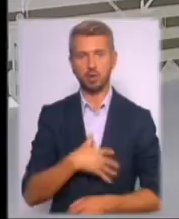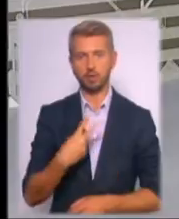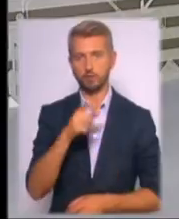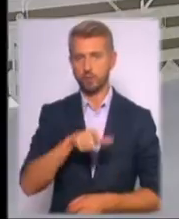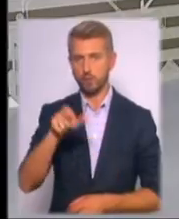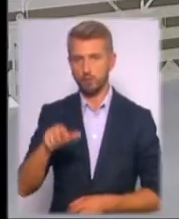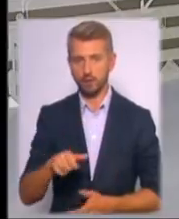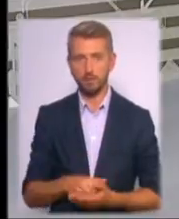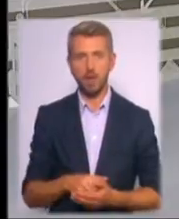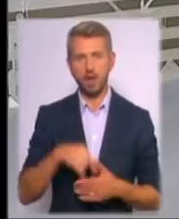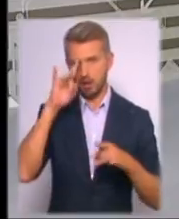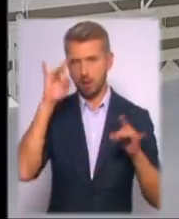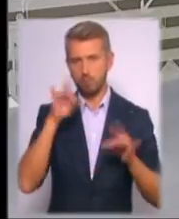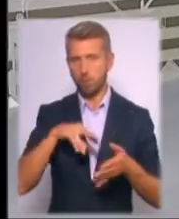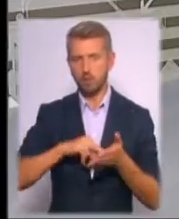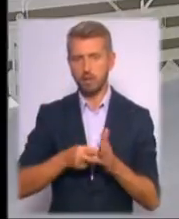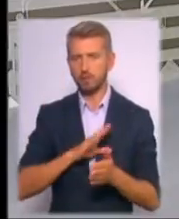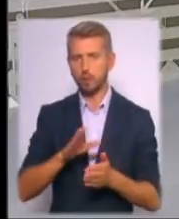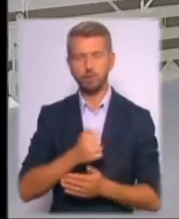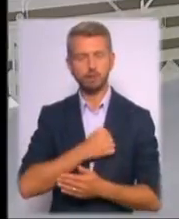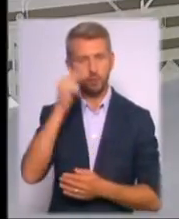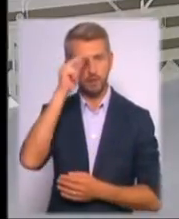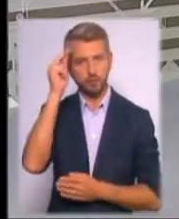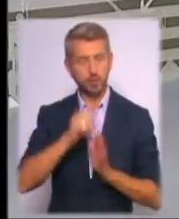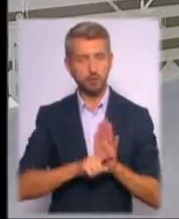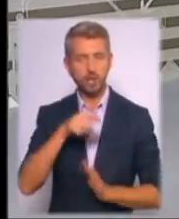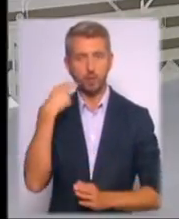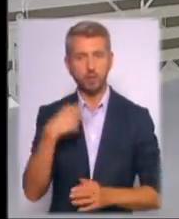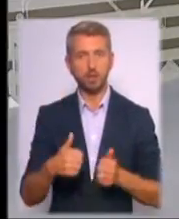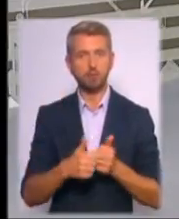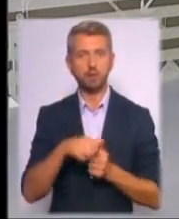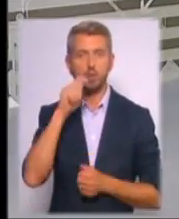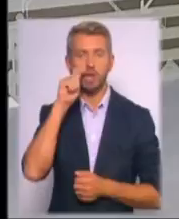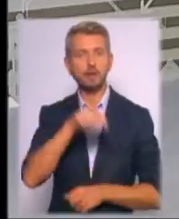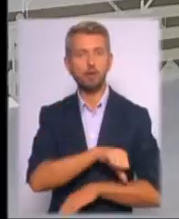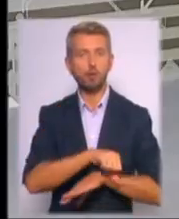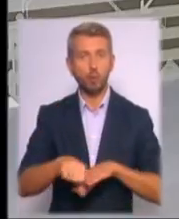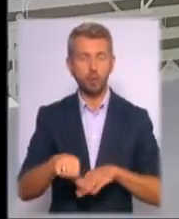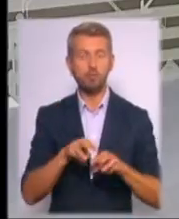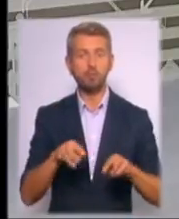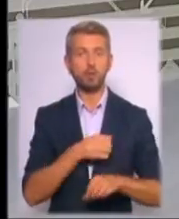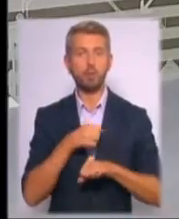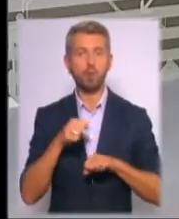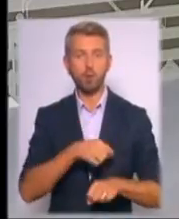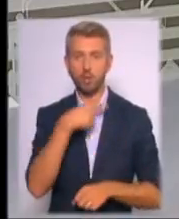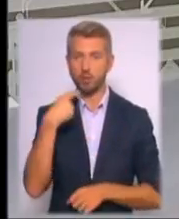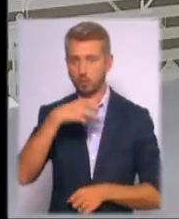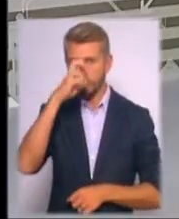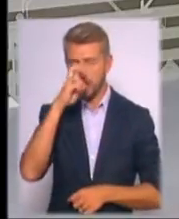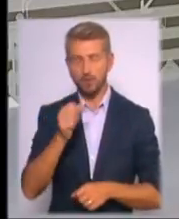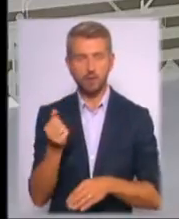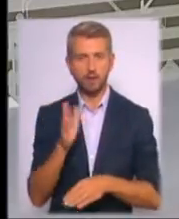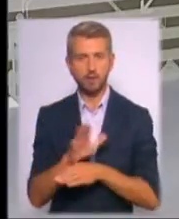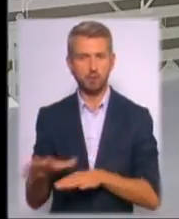Раптові незаплановані військові навчання розпочала Росія поблизу українських кордонів. Міноборони Федерації наказало перекинути